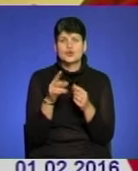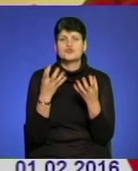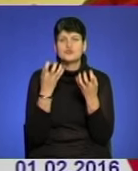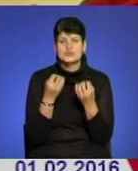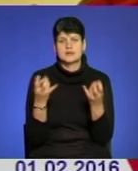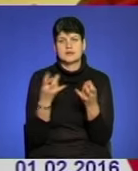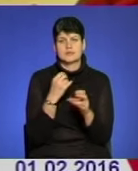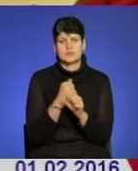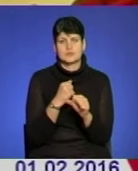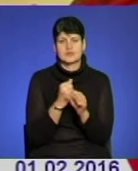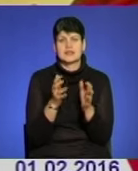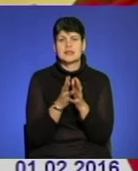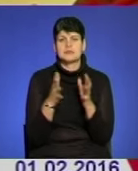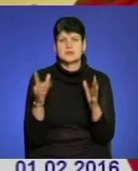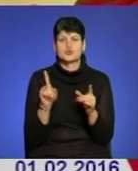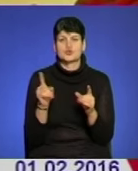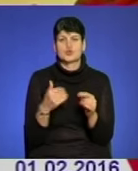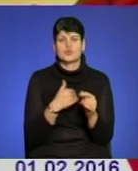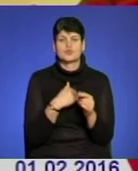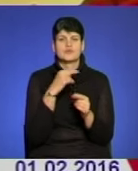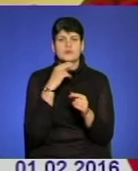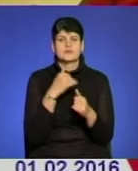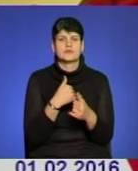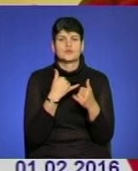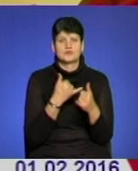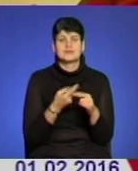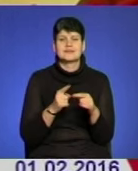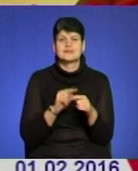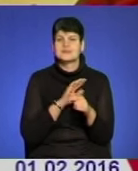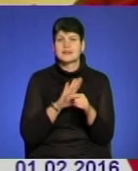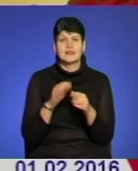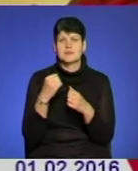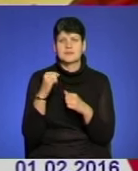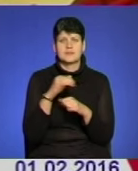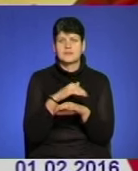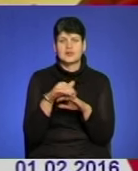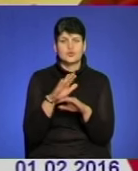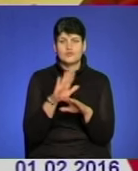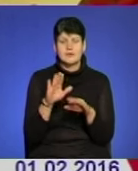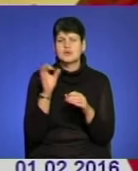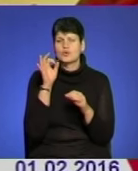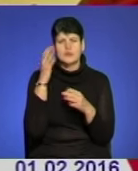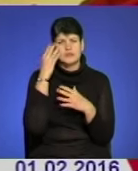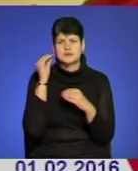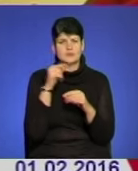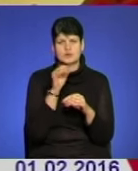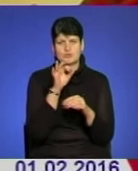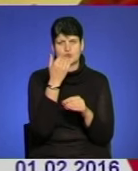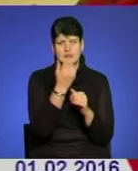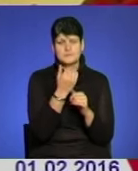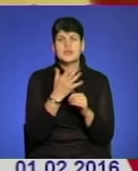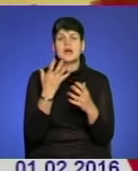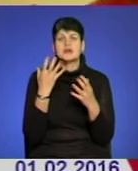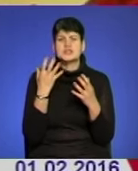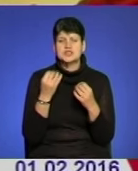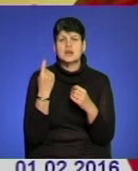зробити. Найбільше, до чого зараз хочу привернути увагу, це не стільки до передової, про неї ми ніколи не забували і не забудемо. Є